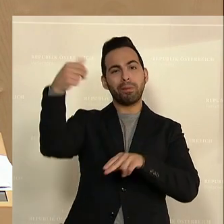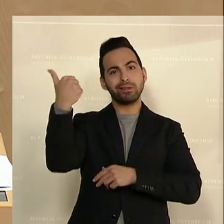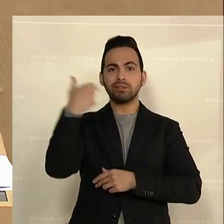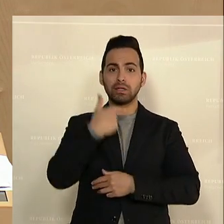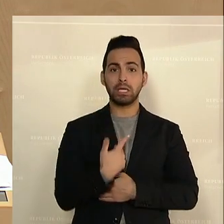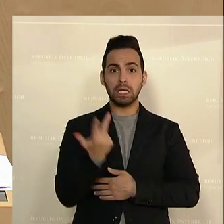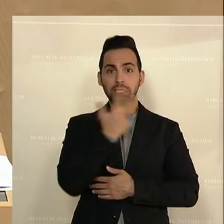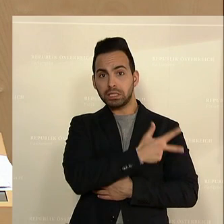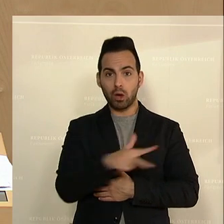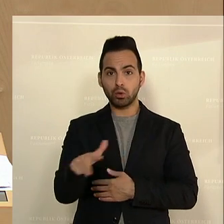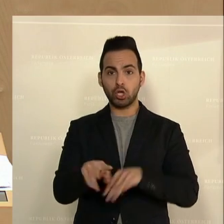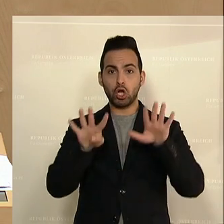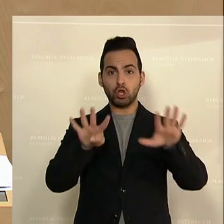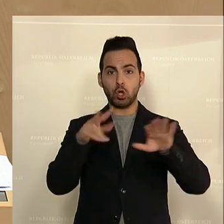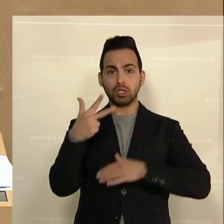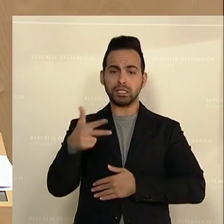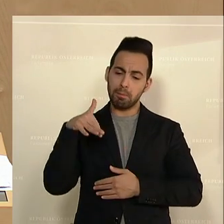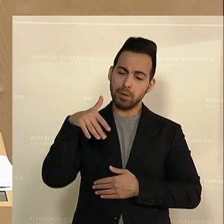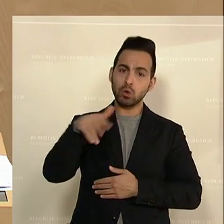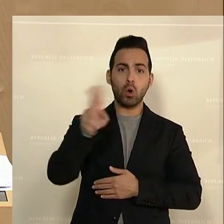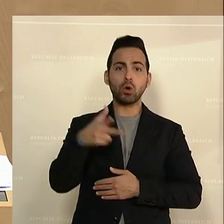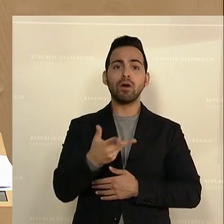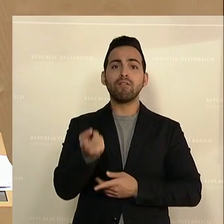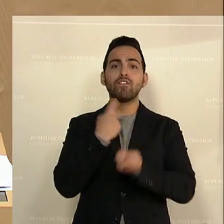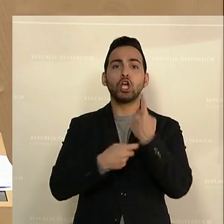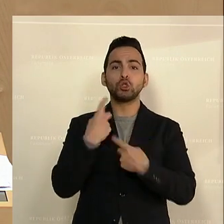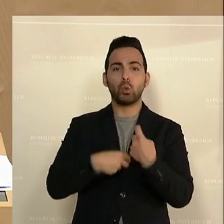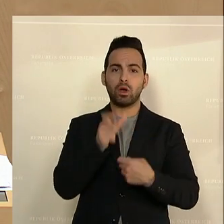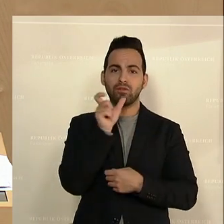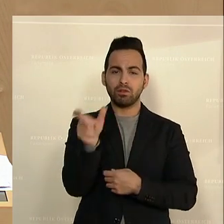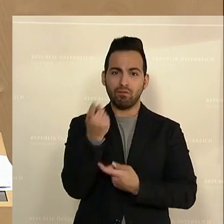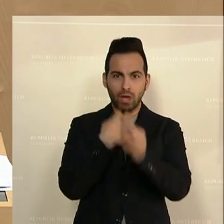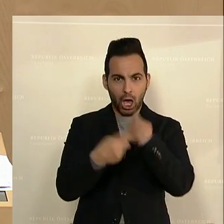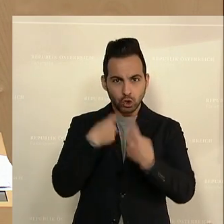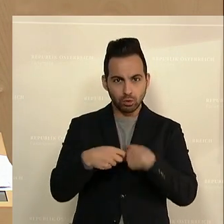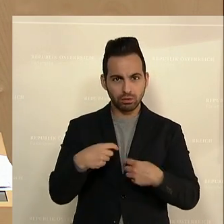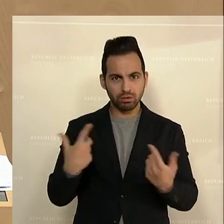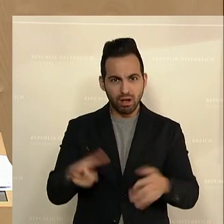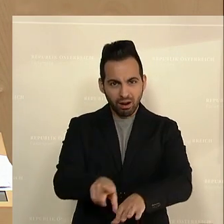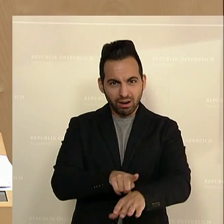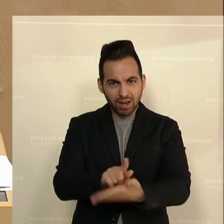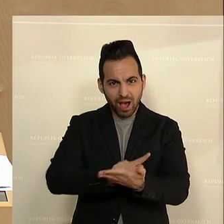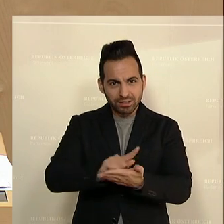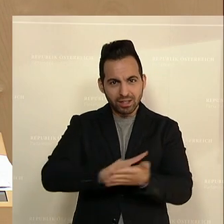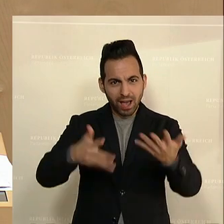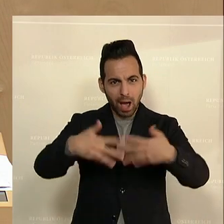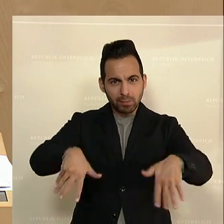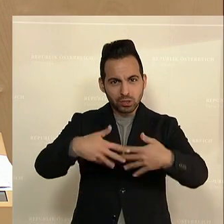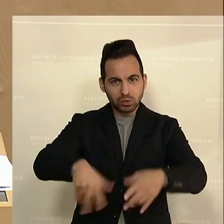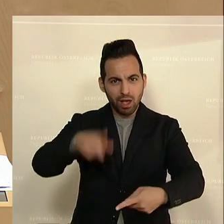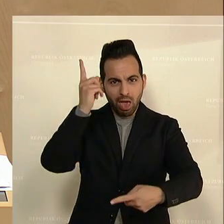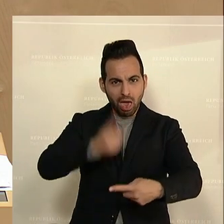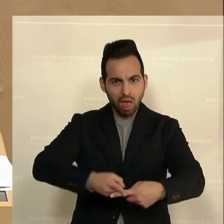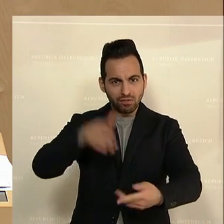339 Millionen Euro verschlungen. Verschlungen, die Zahl der Langzeitarbeitslosen wurde